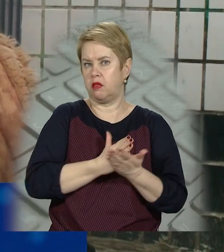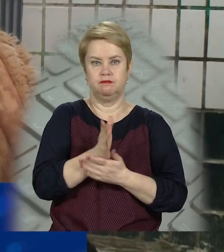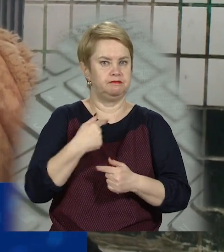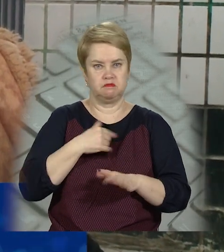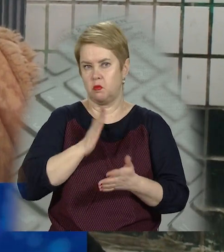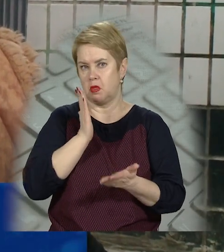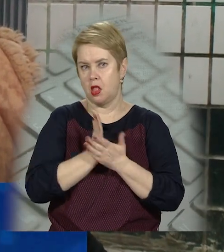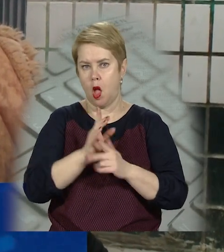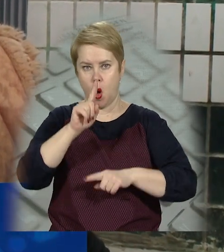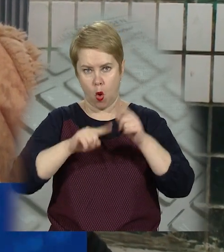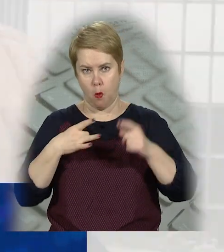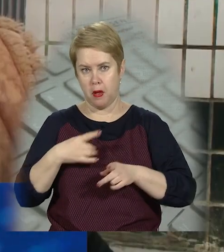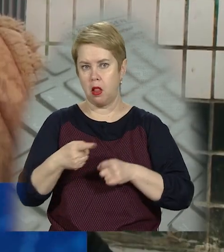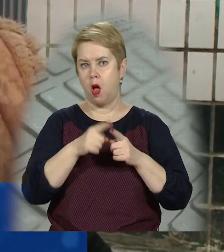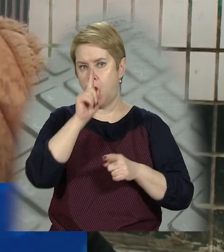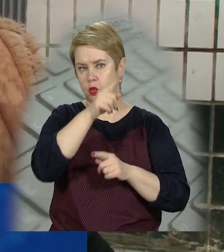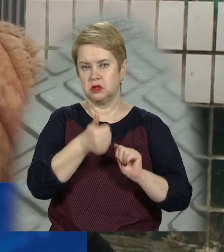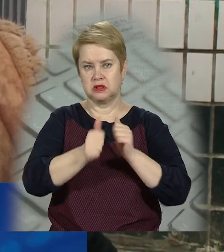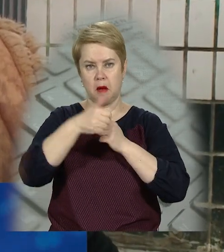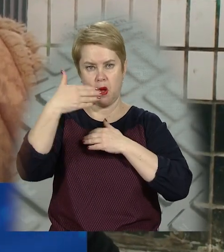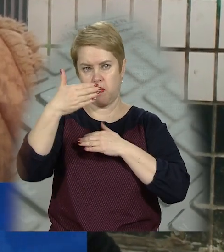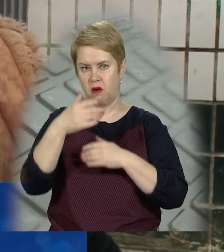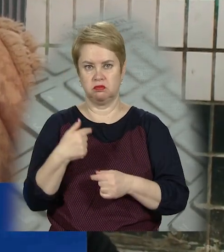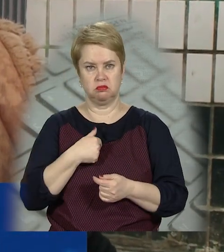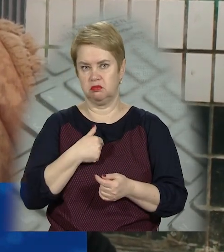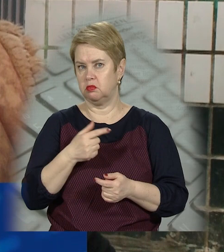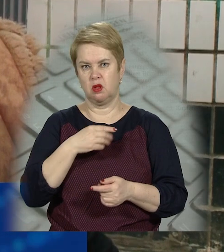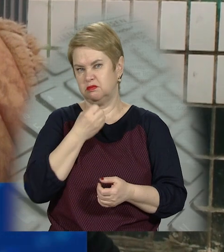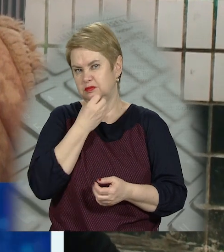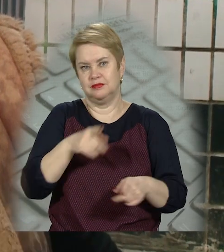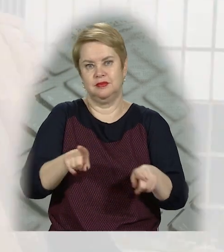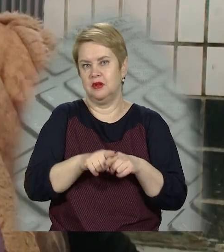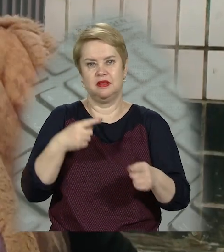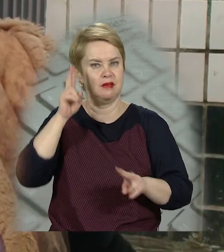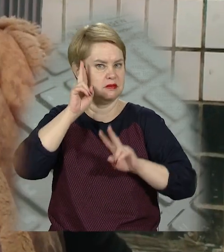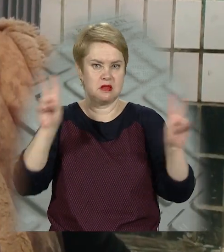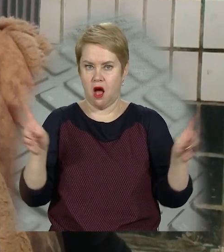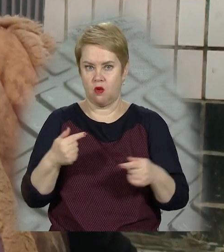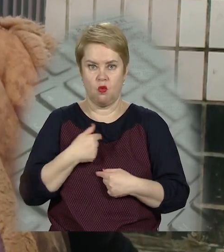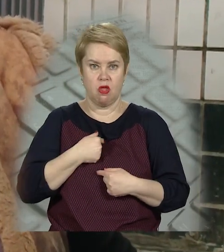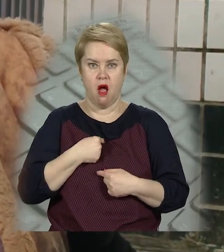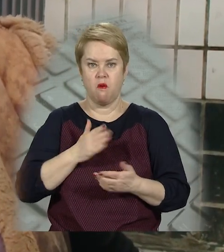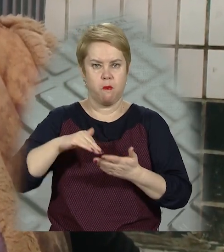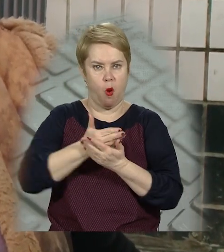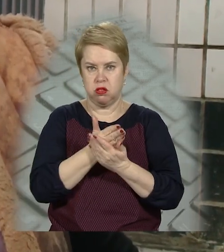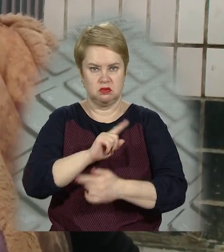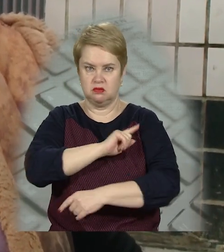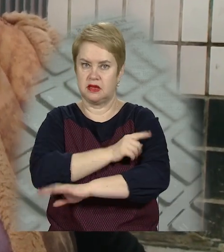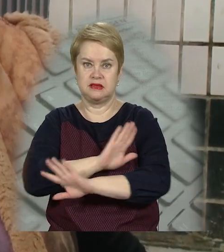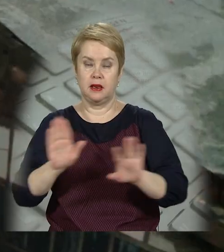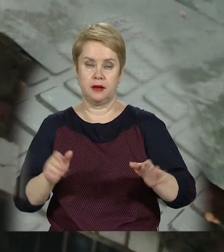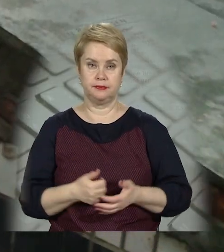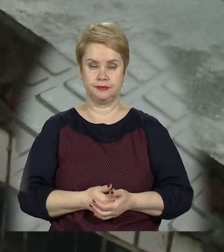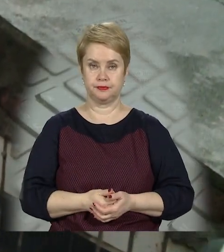У мене є родичі в Білорусі, до заміни прапорів, мабуть, не дуже ставлюсь, не знаю. Не знаю, я в політиці не сильна.